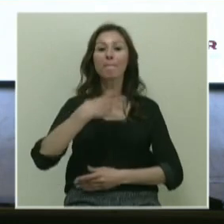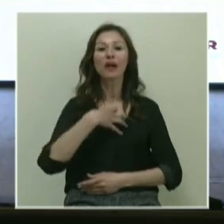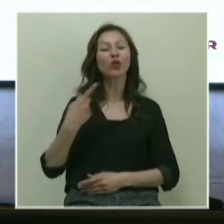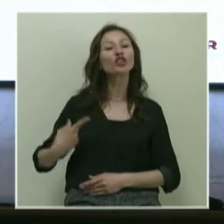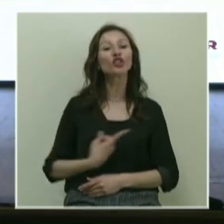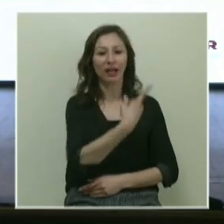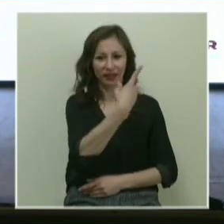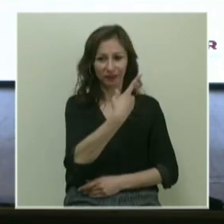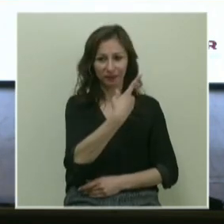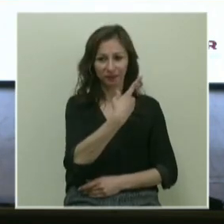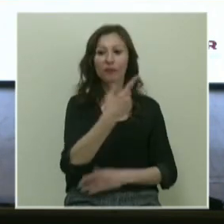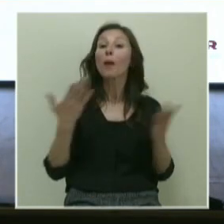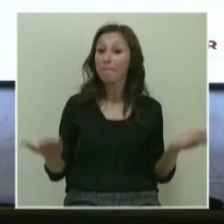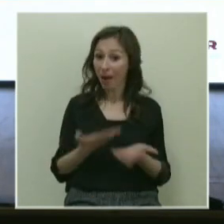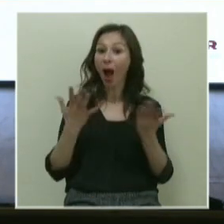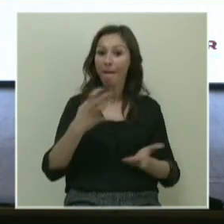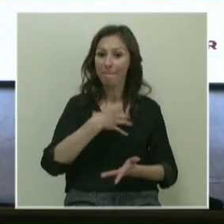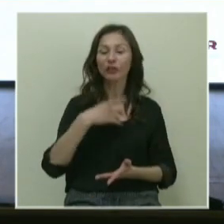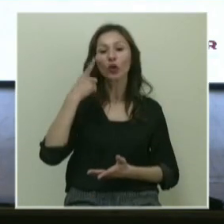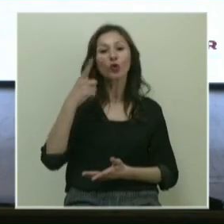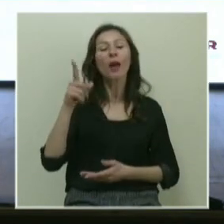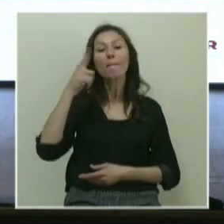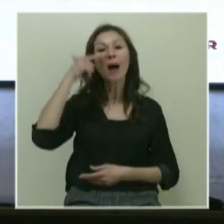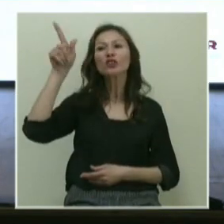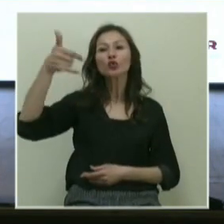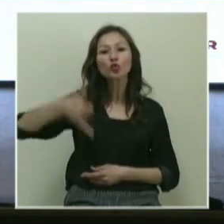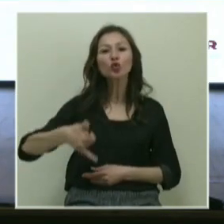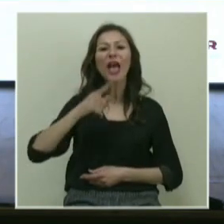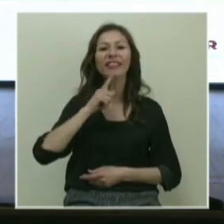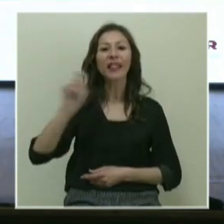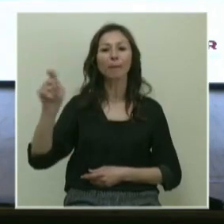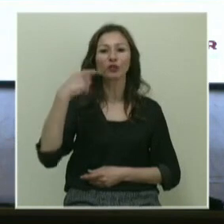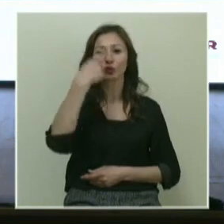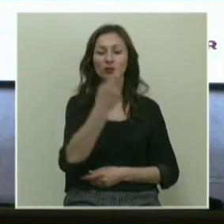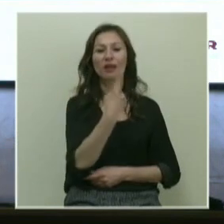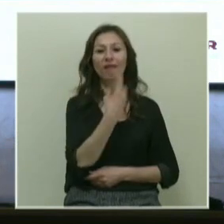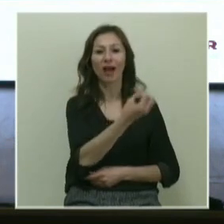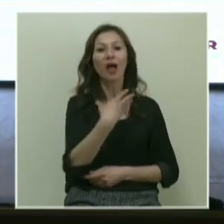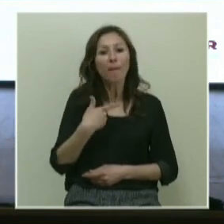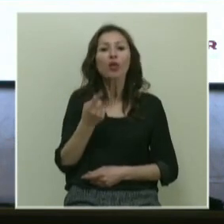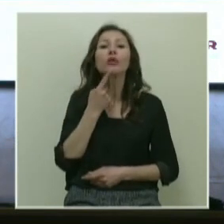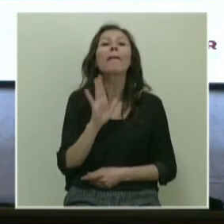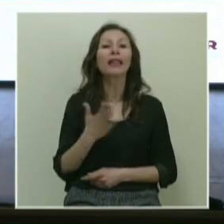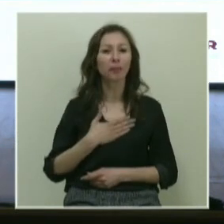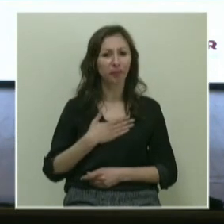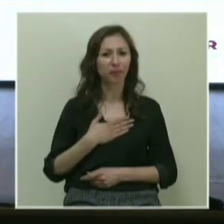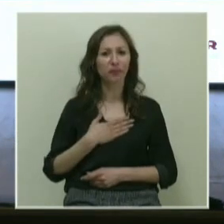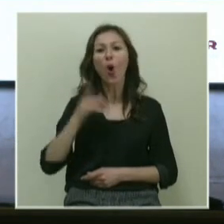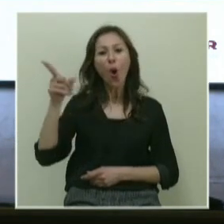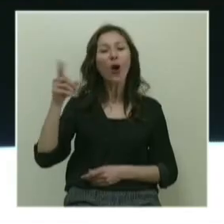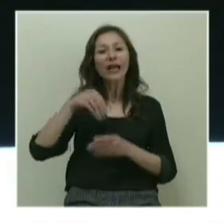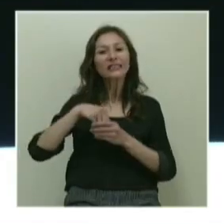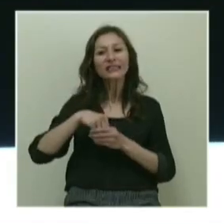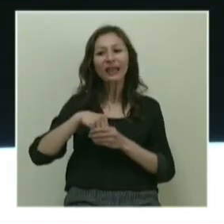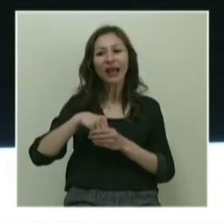şikayet edildim. Baya patron beyin olasını sağladı. Sen bakana cüce demişsin diye. Halbuki ben öyle demedim. OECD